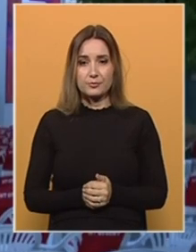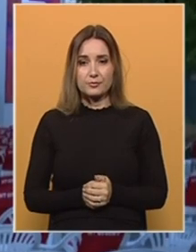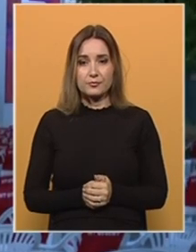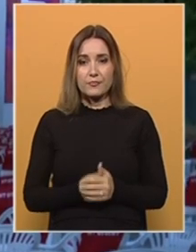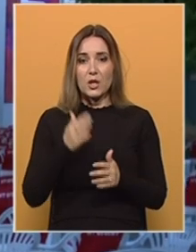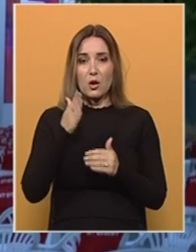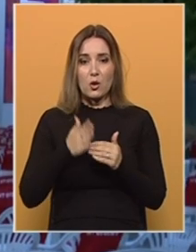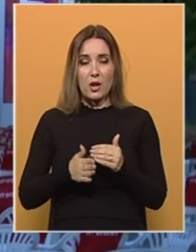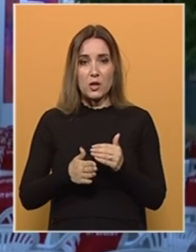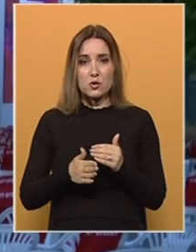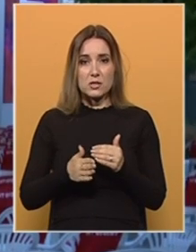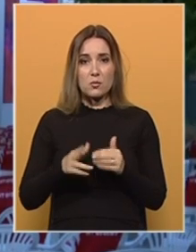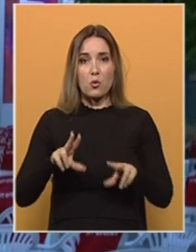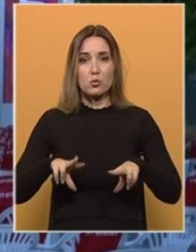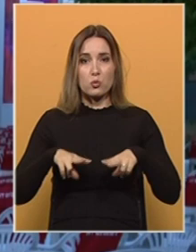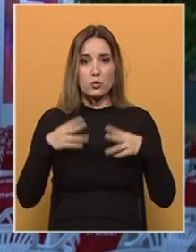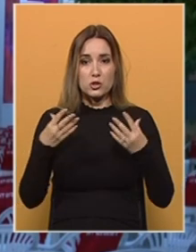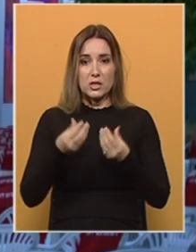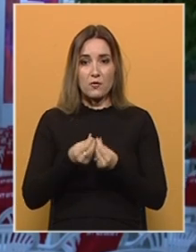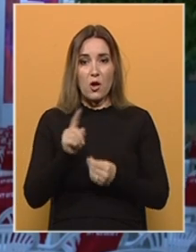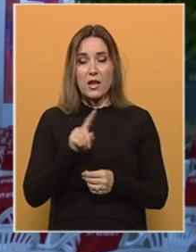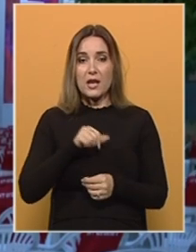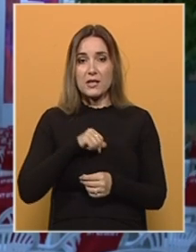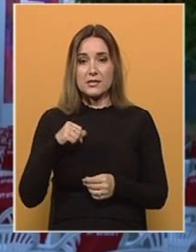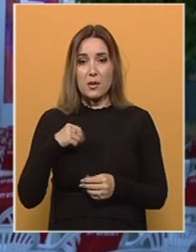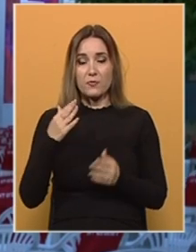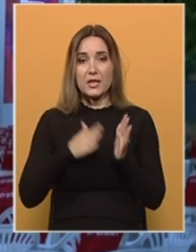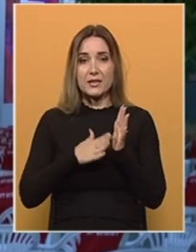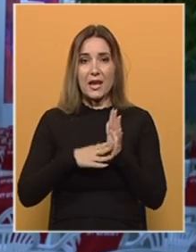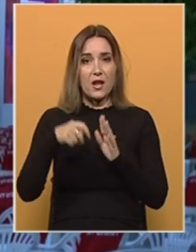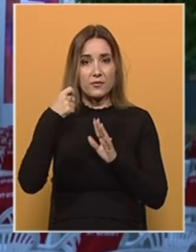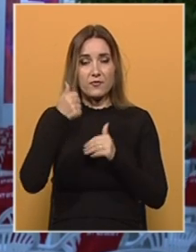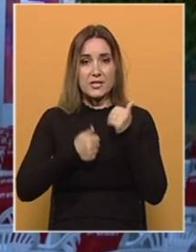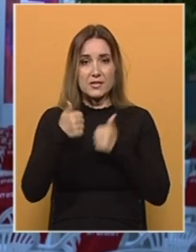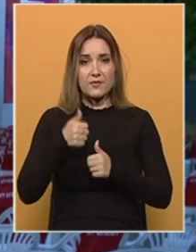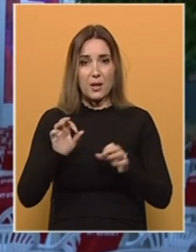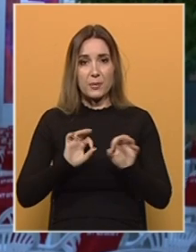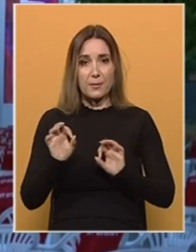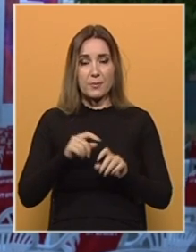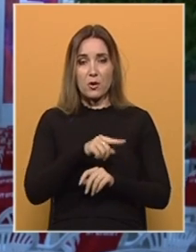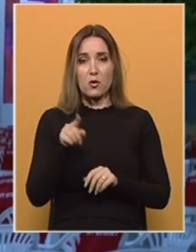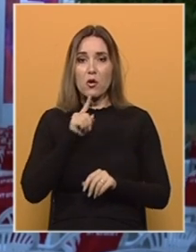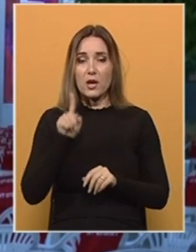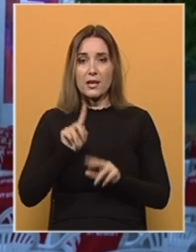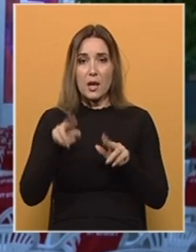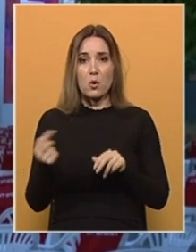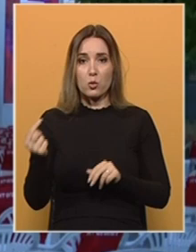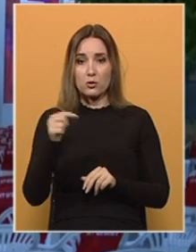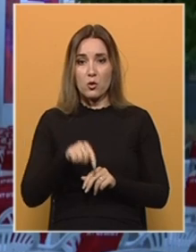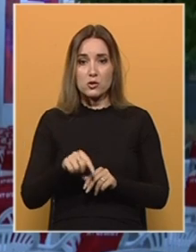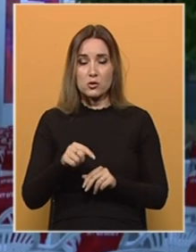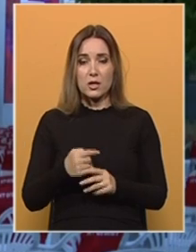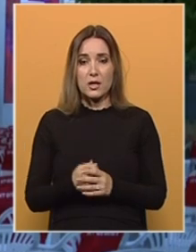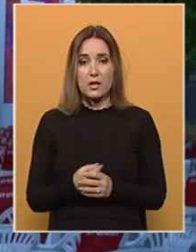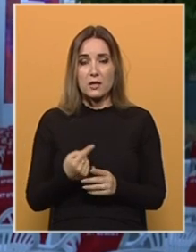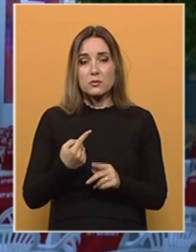Konačno smo u živo, ali ne samo u živo. Znači, Mediteran film festival je pripremio za sve oni koji ne mogu doći, ali zbog nekakvih